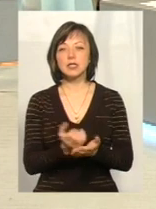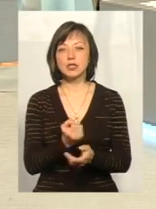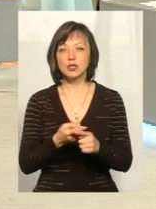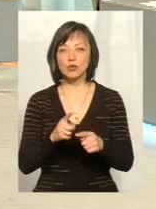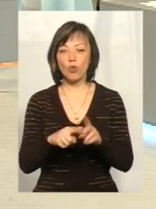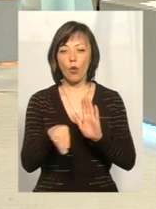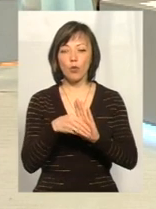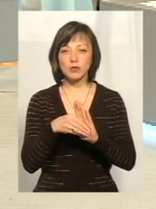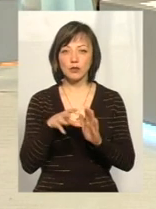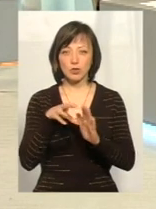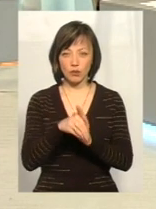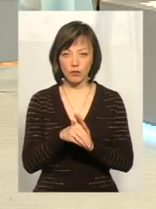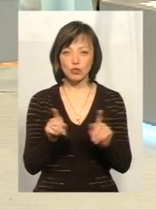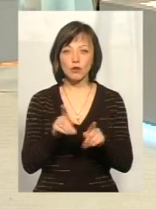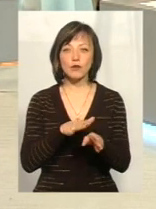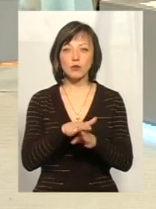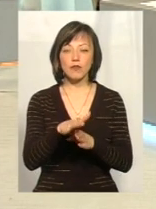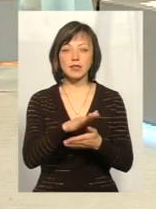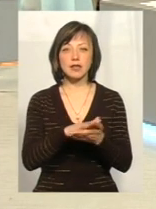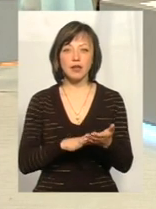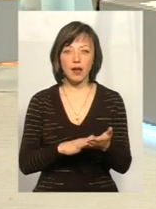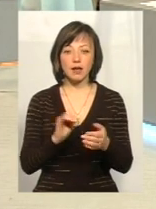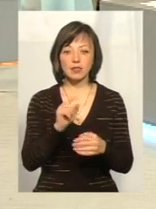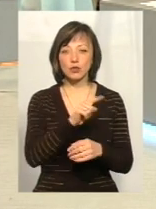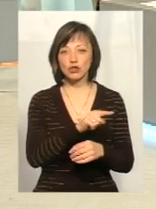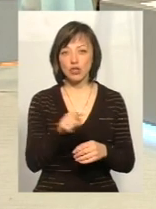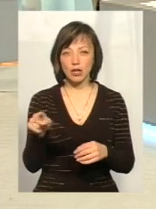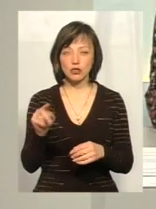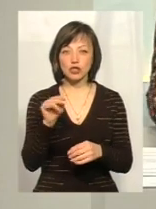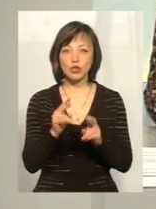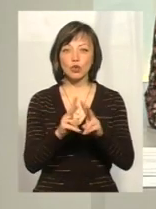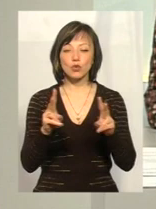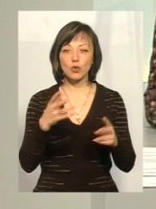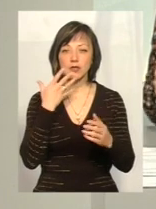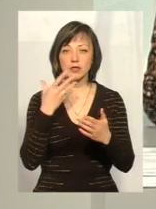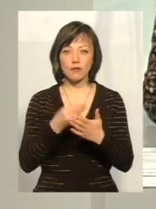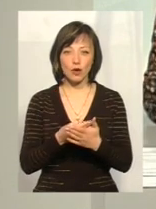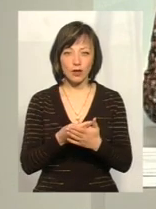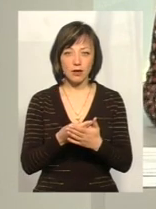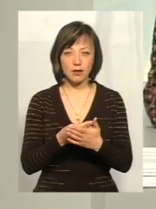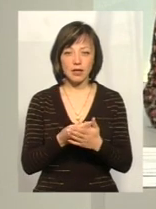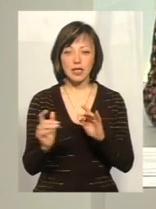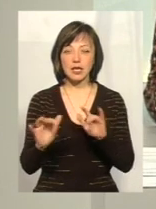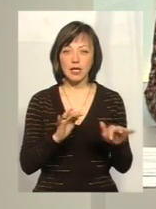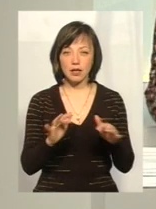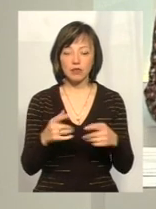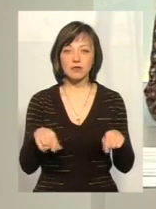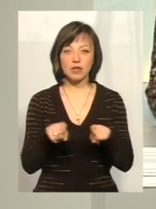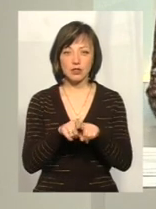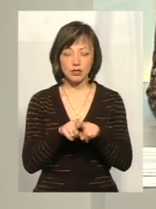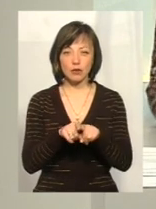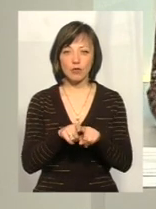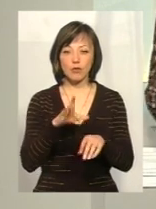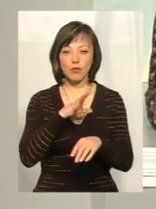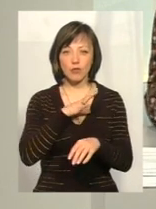корупційну складову, що відбувається далі? І за той час, чи хтось за свої дії все ж таки